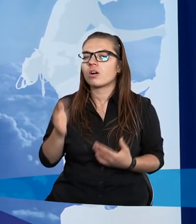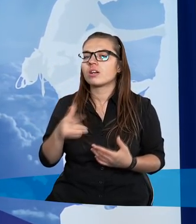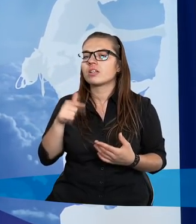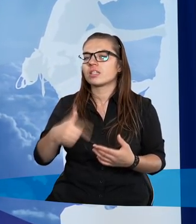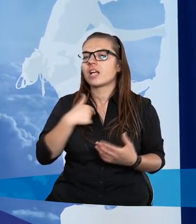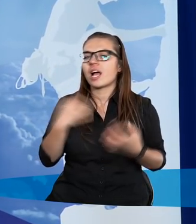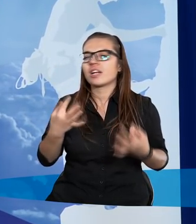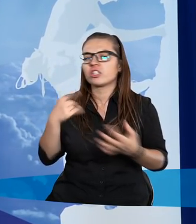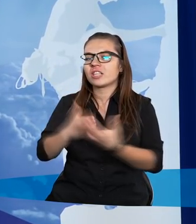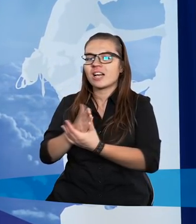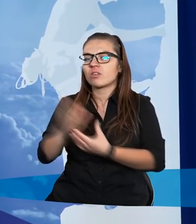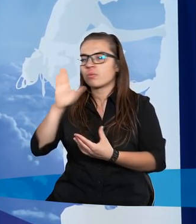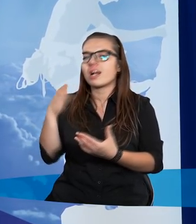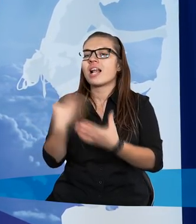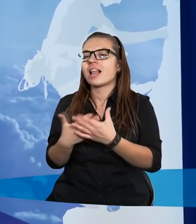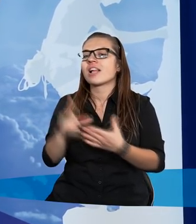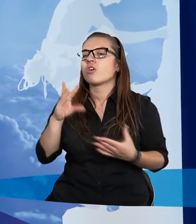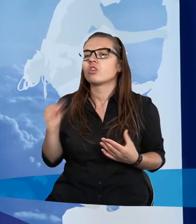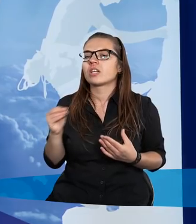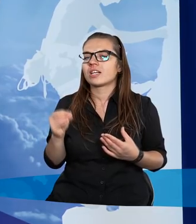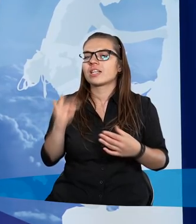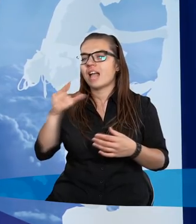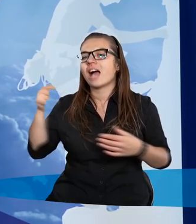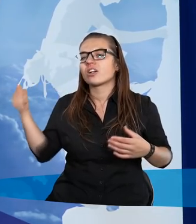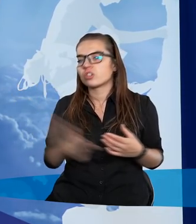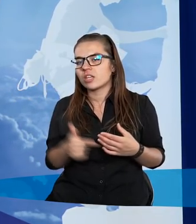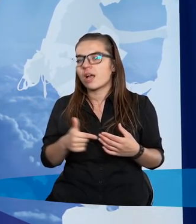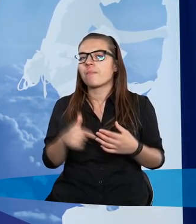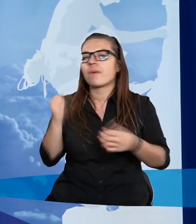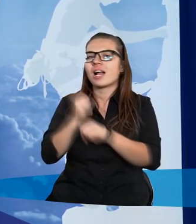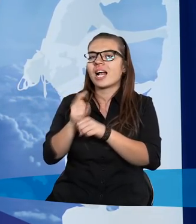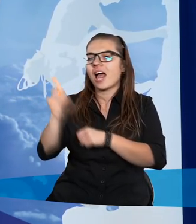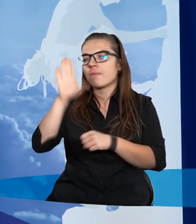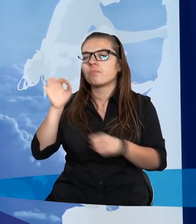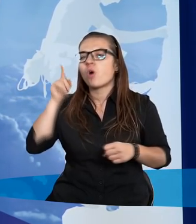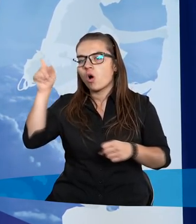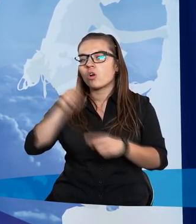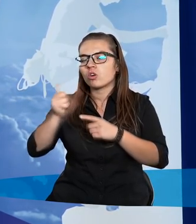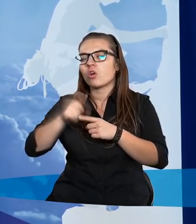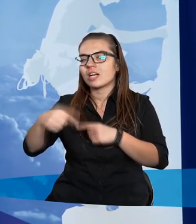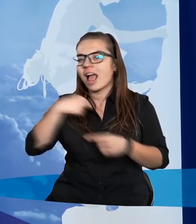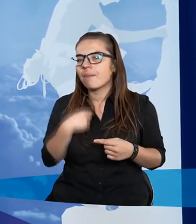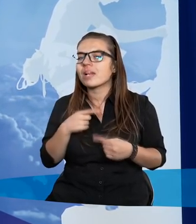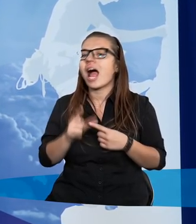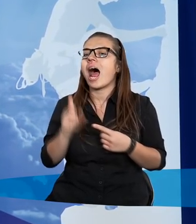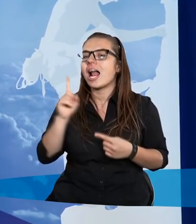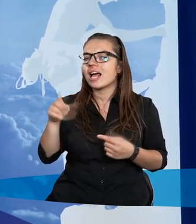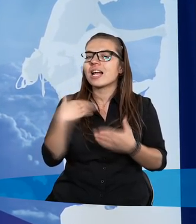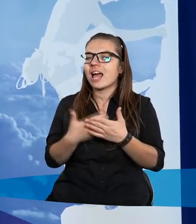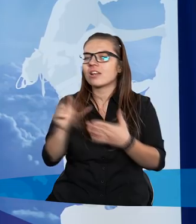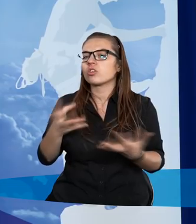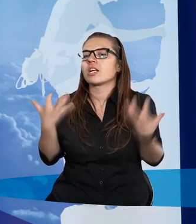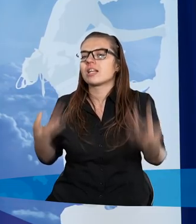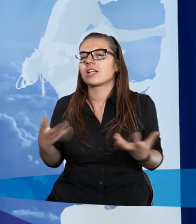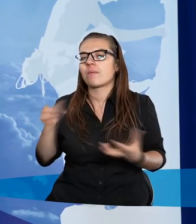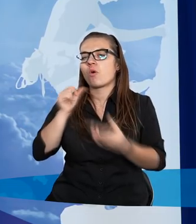to ja dzisiaj nie służę Bogu dlatego, że tak trzeba pracować dla Boga, bo On coś dla mnie. Ale dlatego,